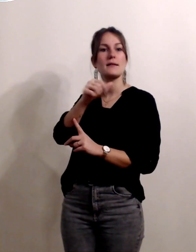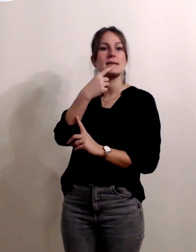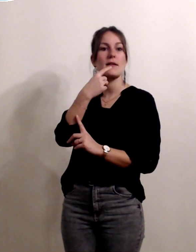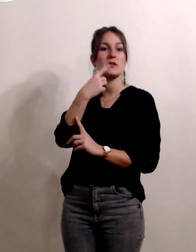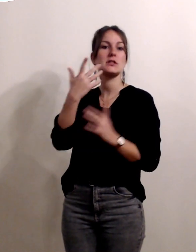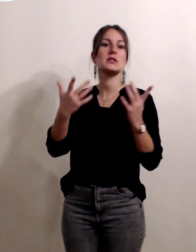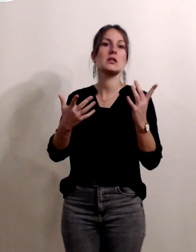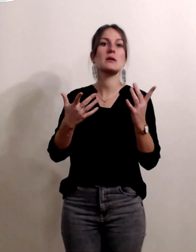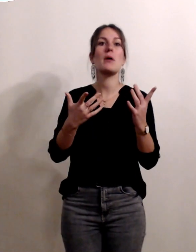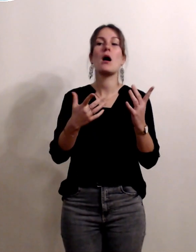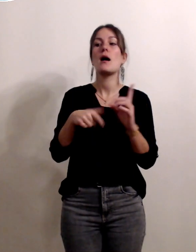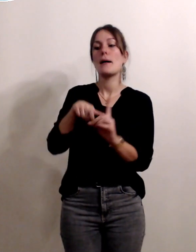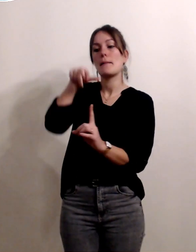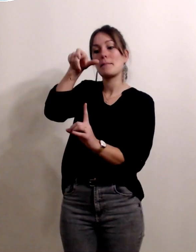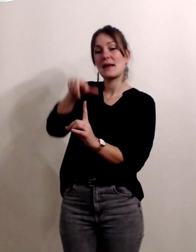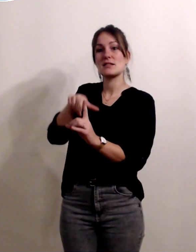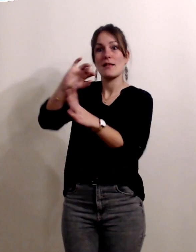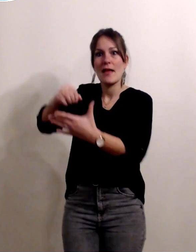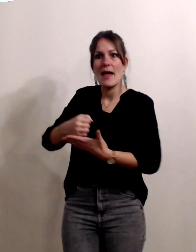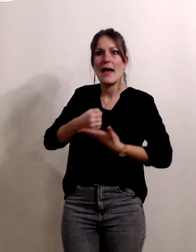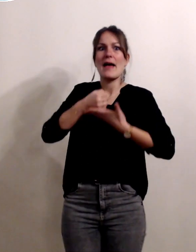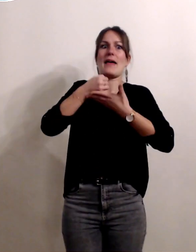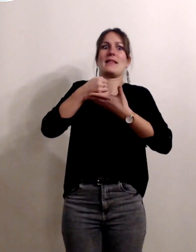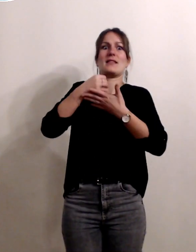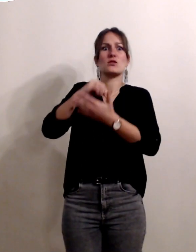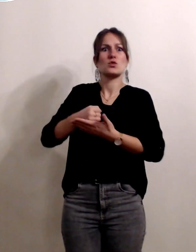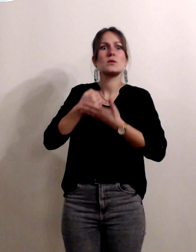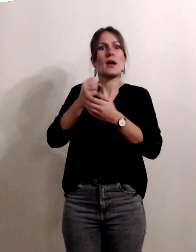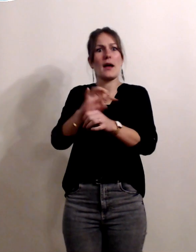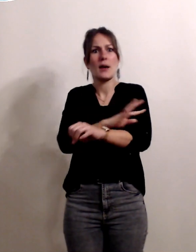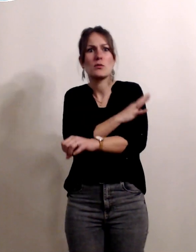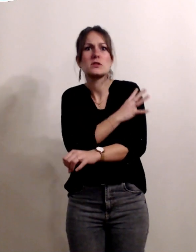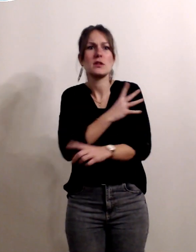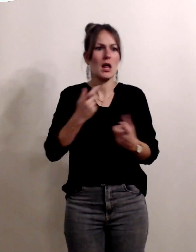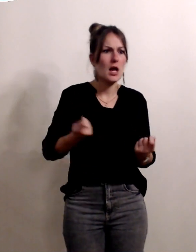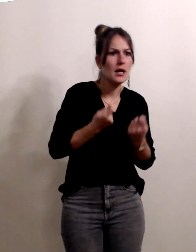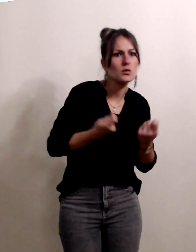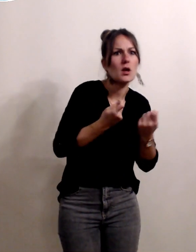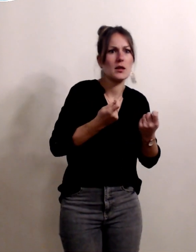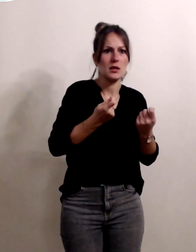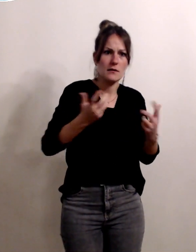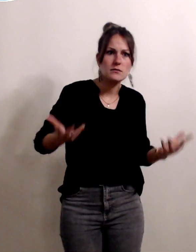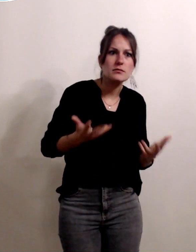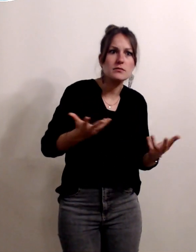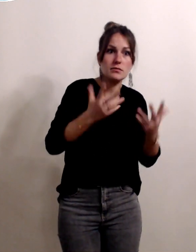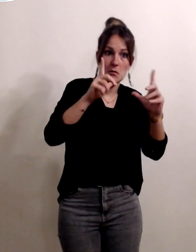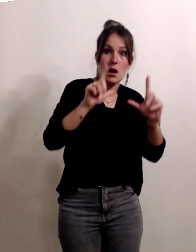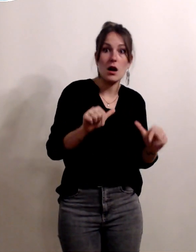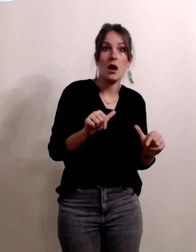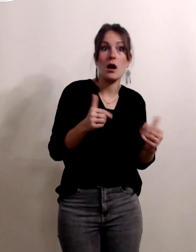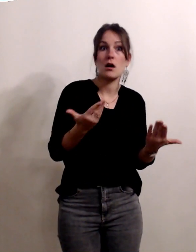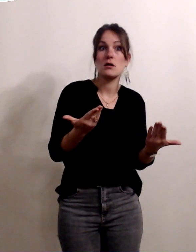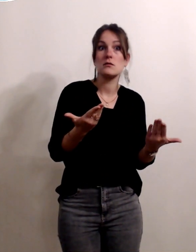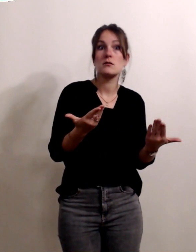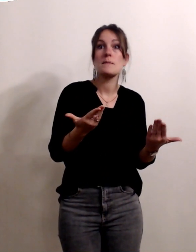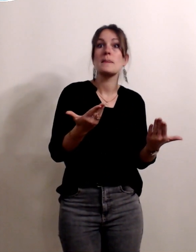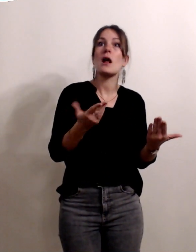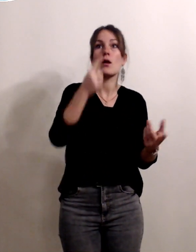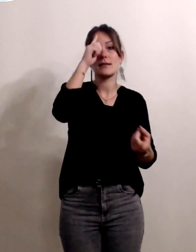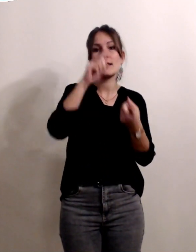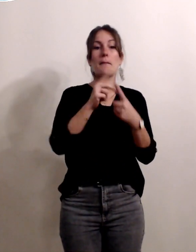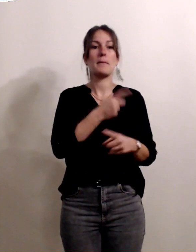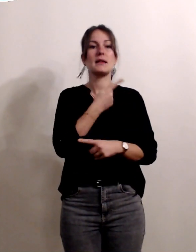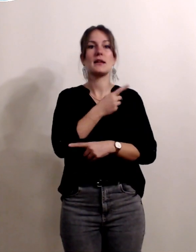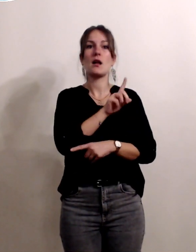qui apportent un soutien émotionnel et éducatif pendant la grossesse sur tout le volet qui n'est pas